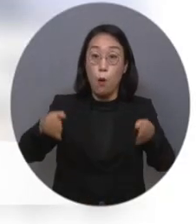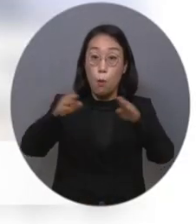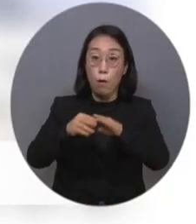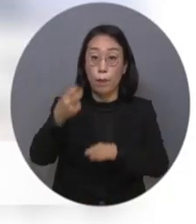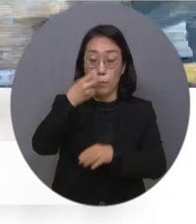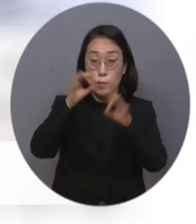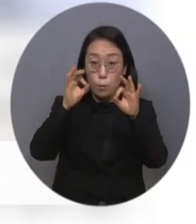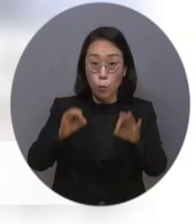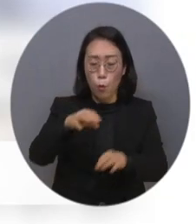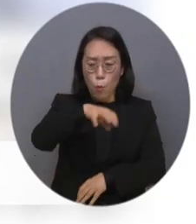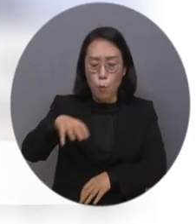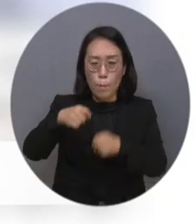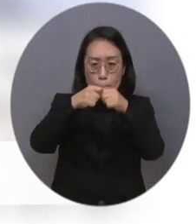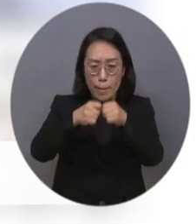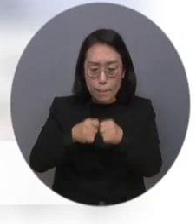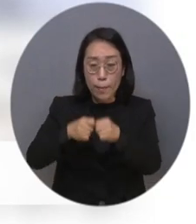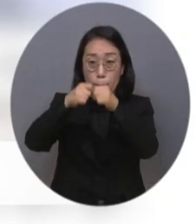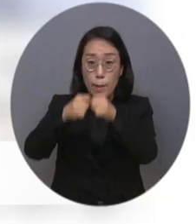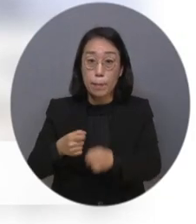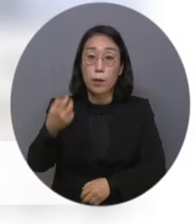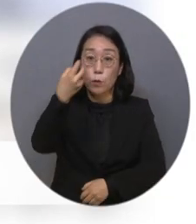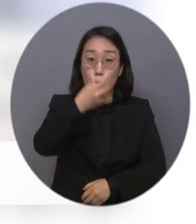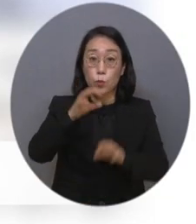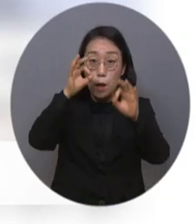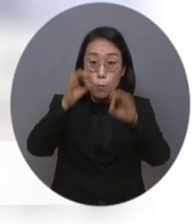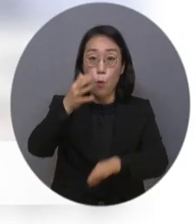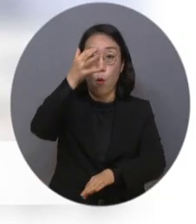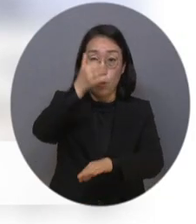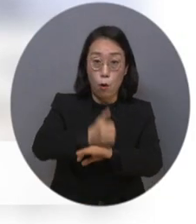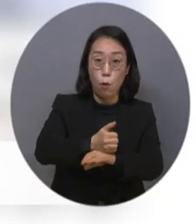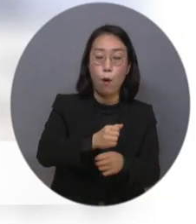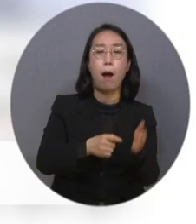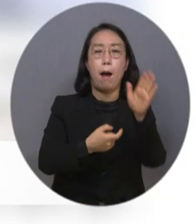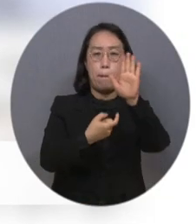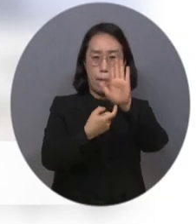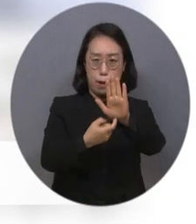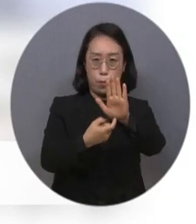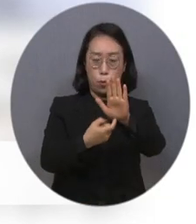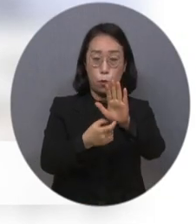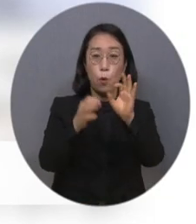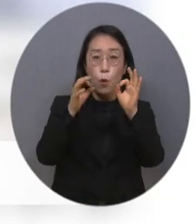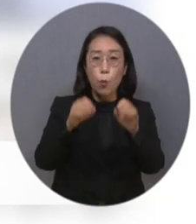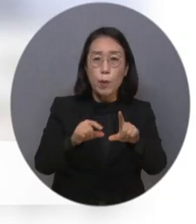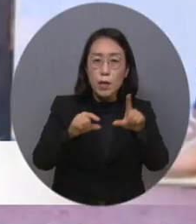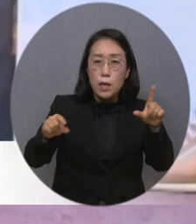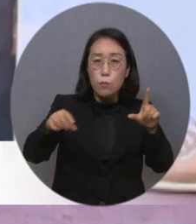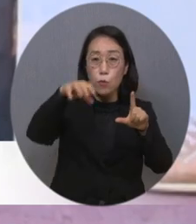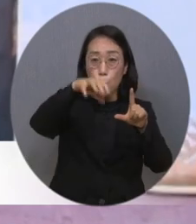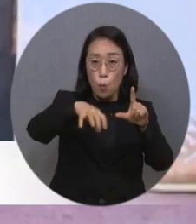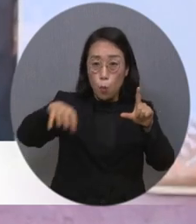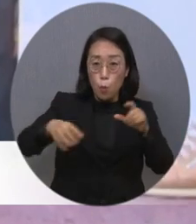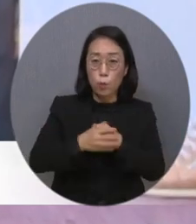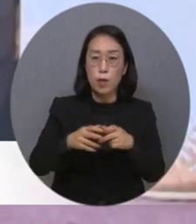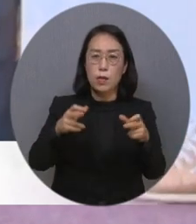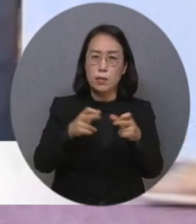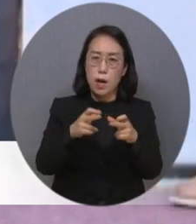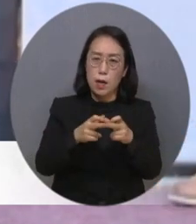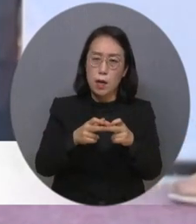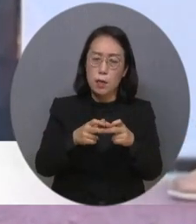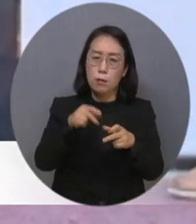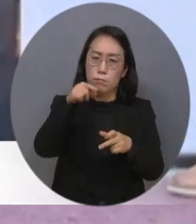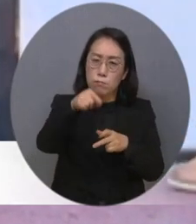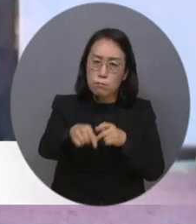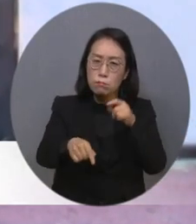21곳의 편의시설을 조사한 결과를 발표했습니다. 조사 결과 일부 경기장은 장애인 등의 접근이